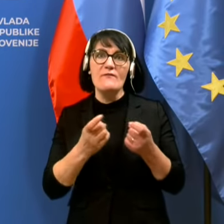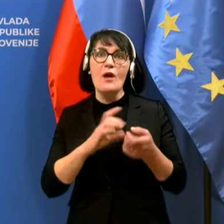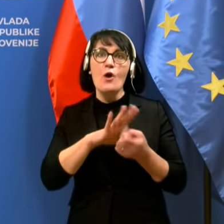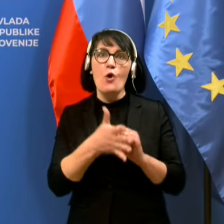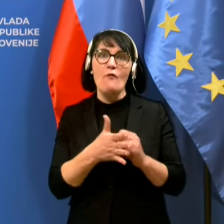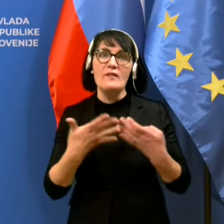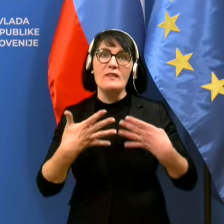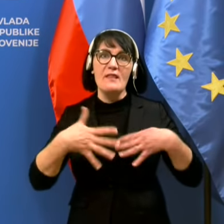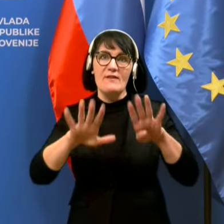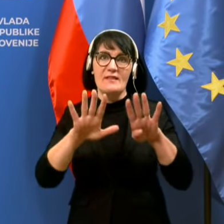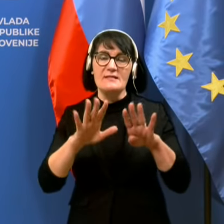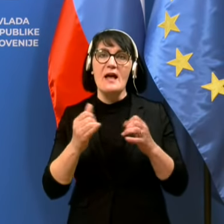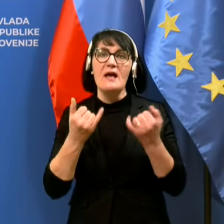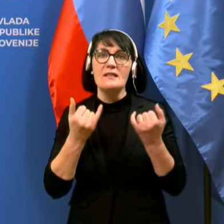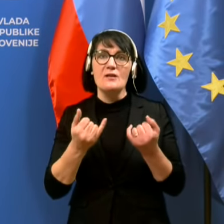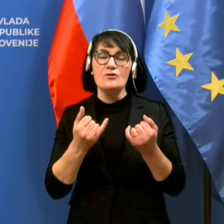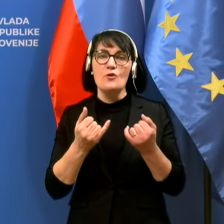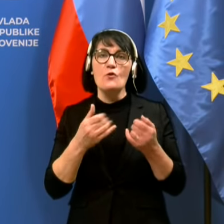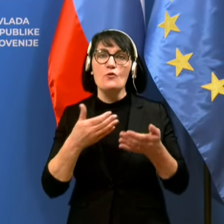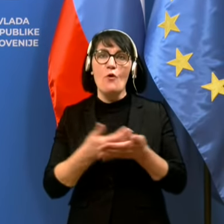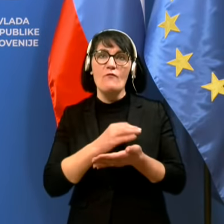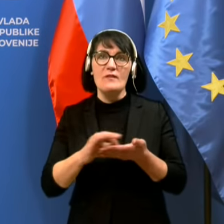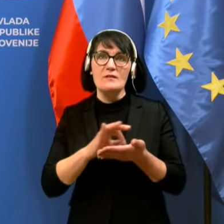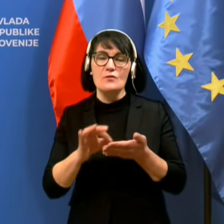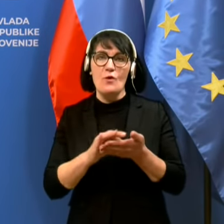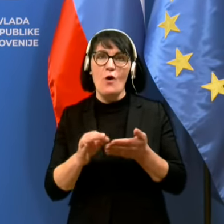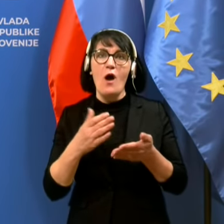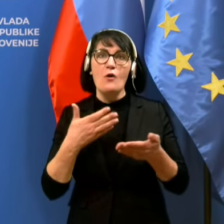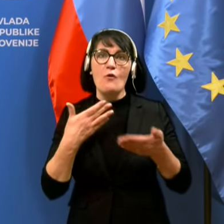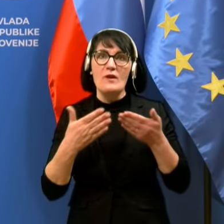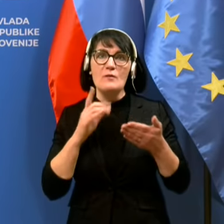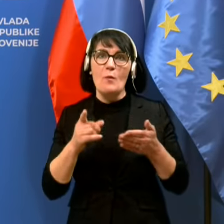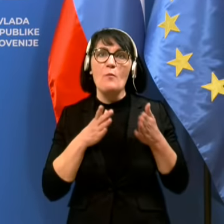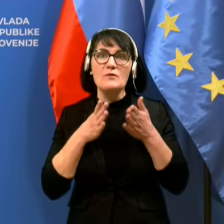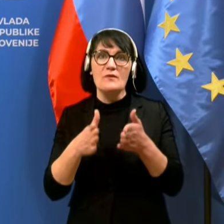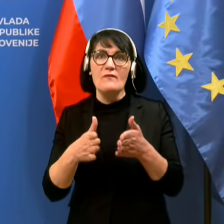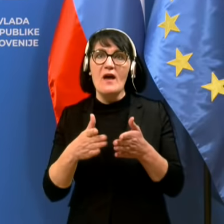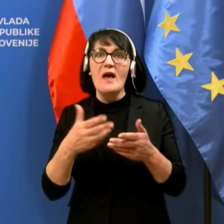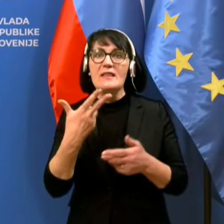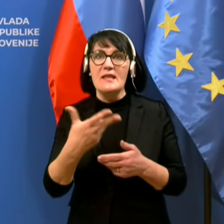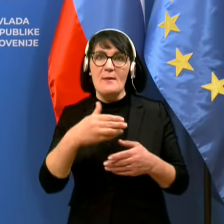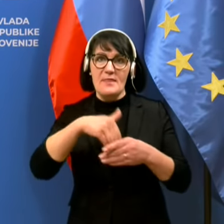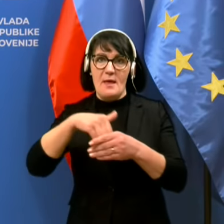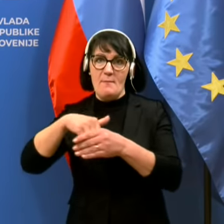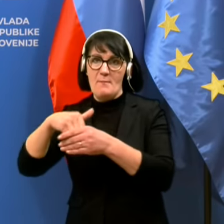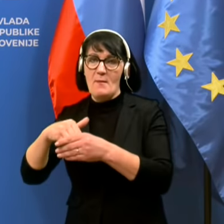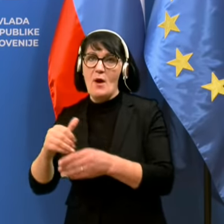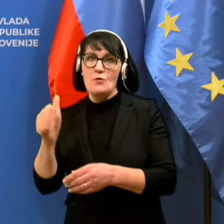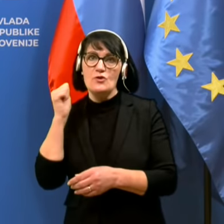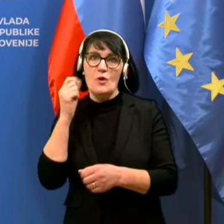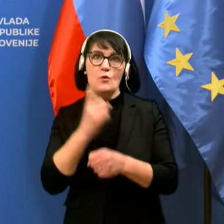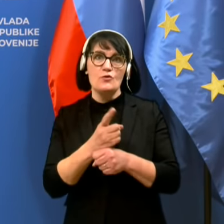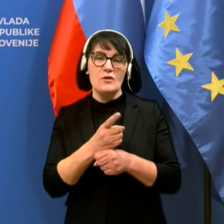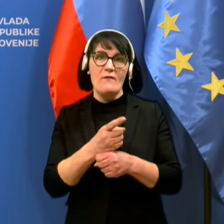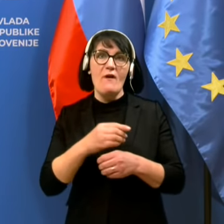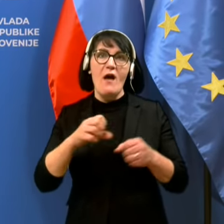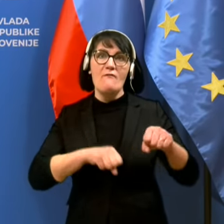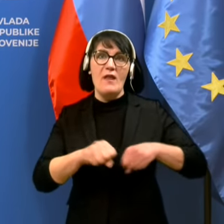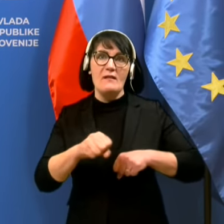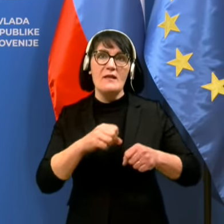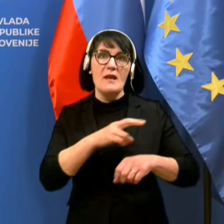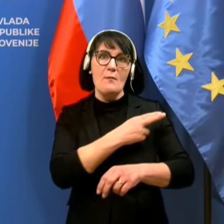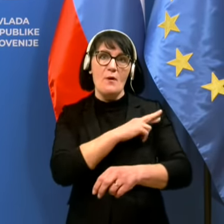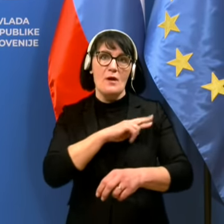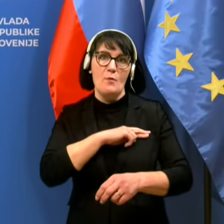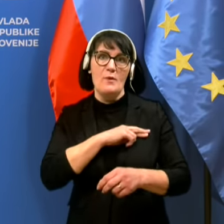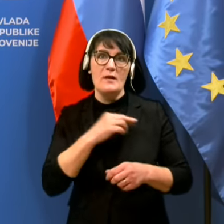Današnje novinarsko konferenco bomo posvetili v ogrobam trem temam. Včeraj sprejetimo odločitvam Vlade Republike Slovenije, testiranju, pa